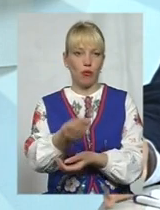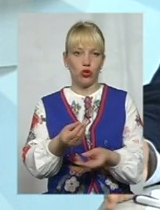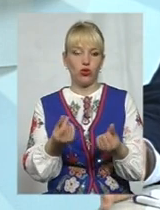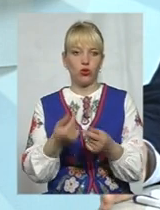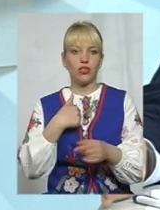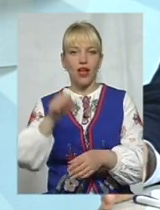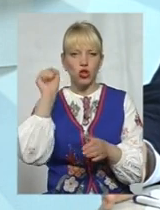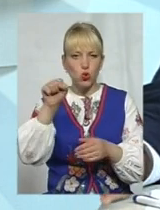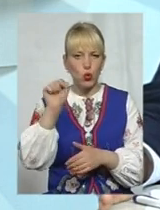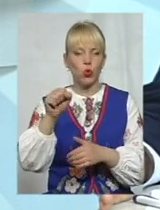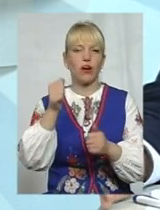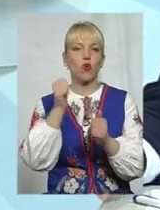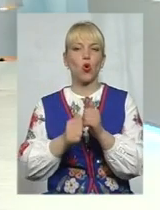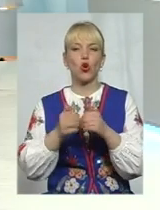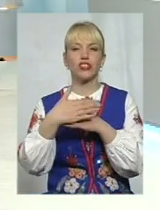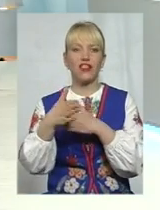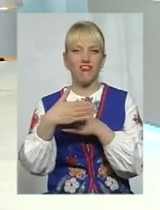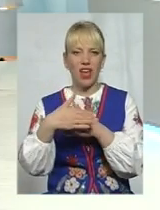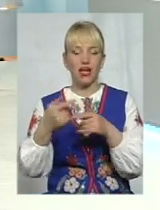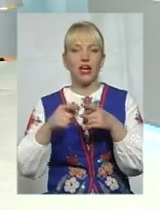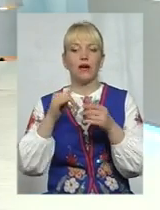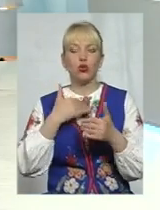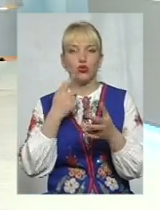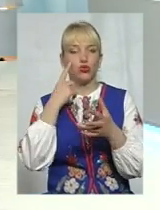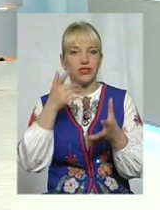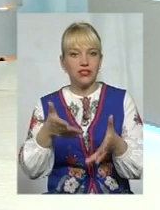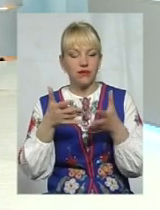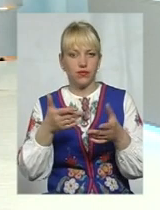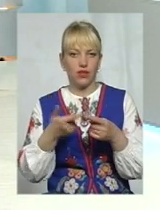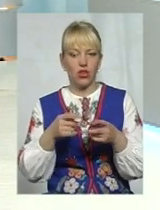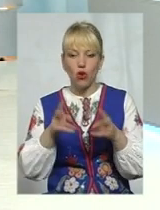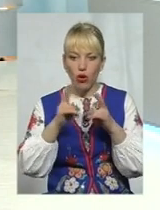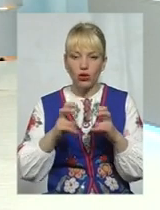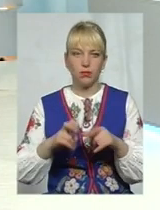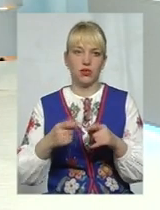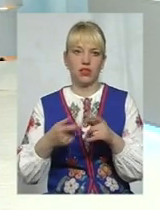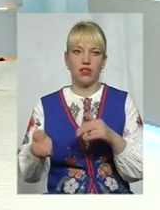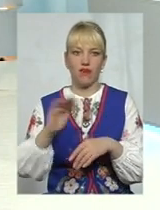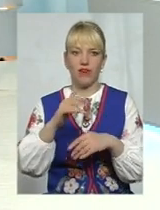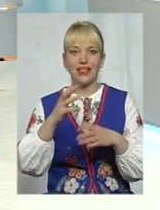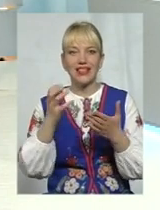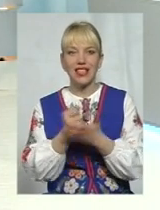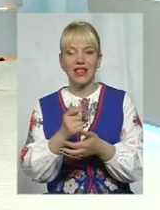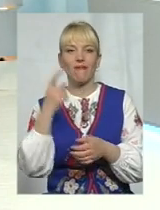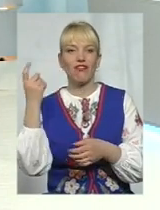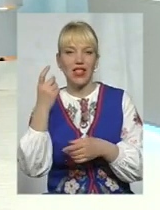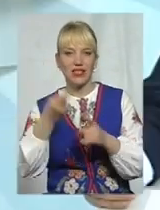стукою в кожні двері про те, що з'ясуйте, розберіться, давайте ми відповідно найдемо тих власників тих літаків, давайте ми заключимо відповідні договори.